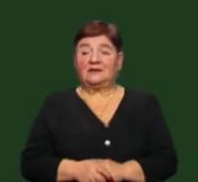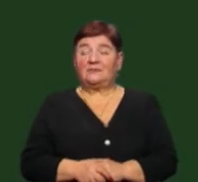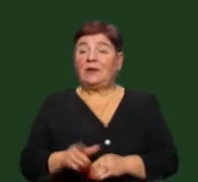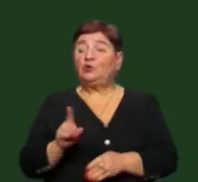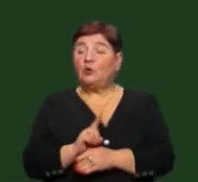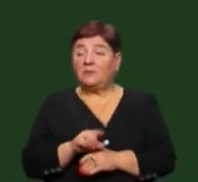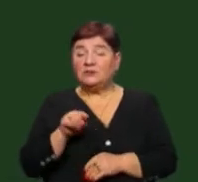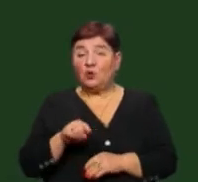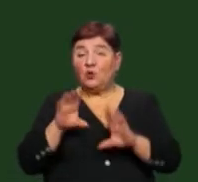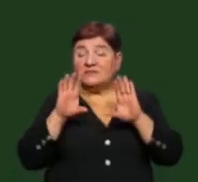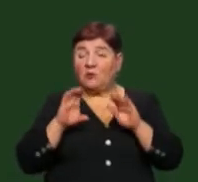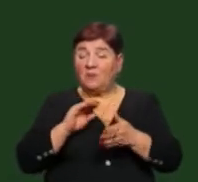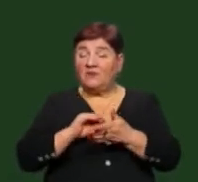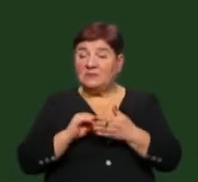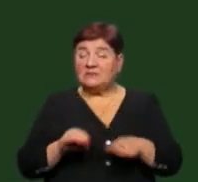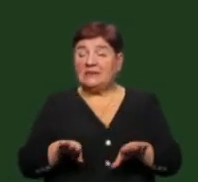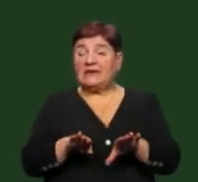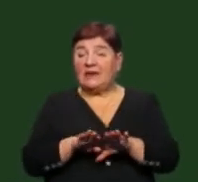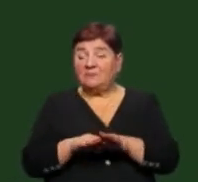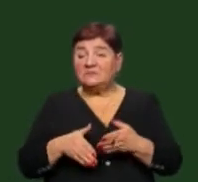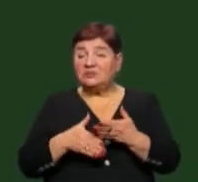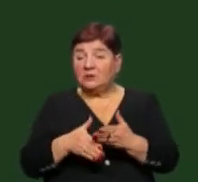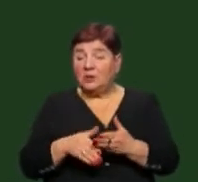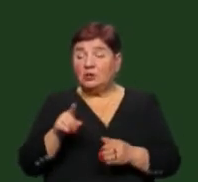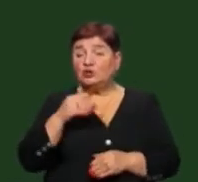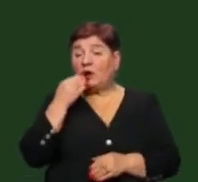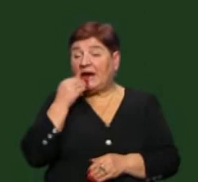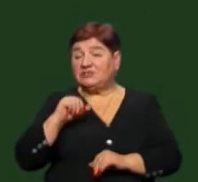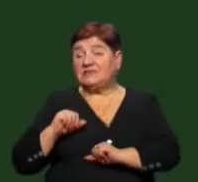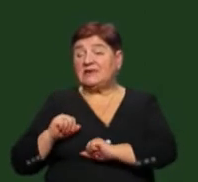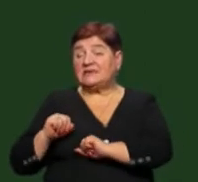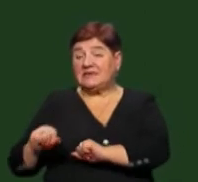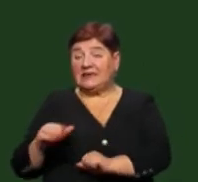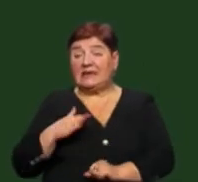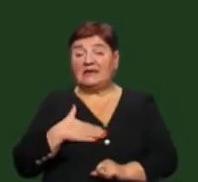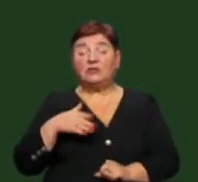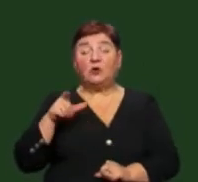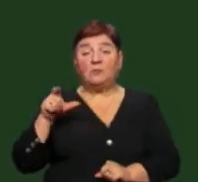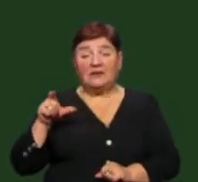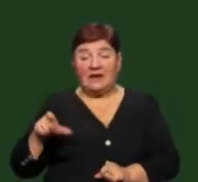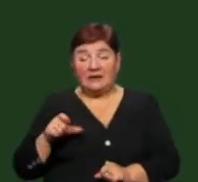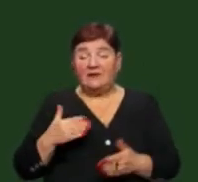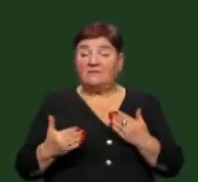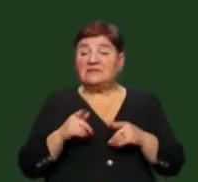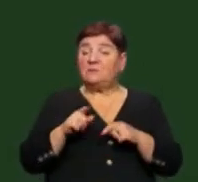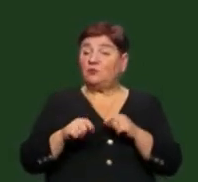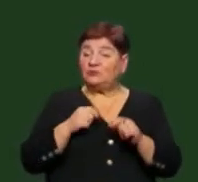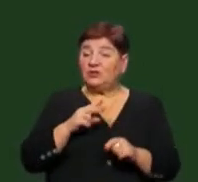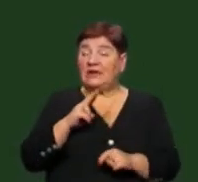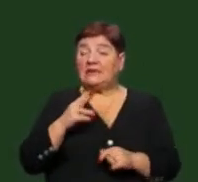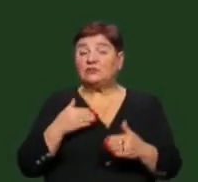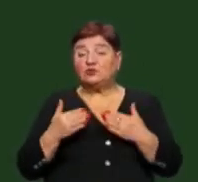Норми цього закону виписані таким чином, що вони дозволять краще захистити наших громадян у разі порушень, які